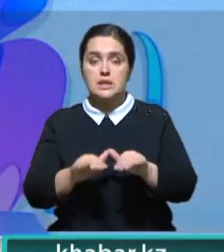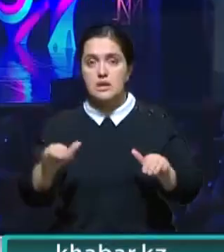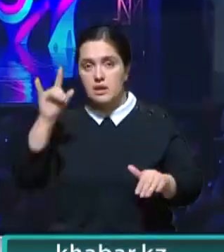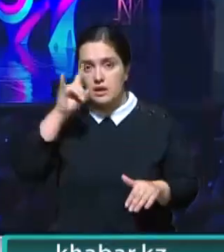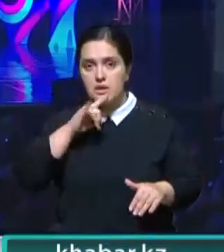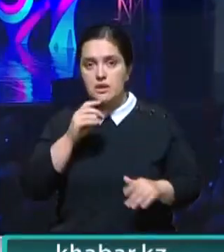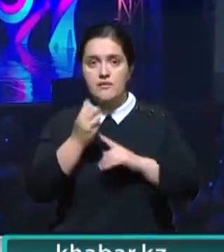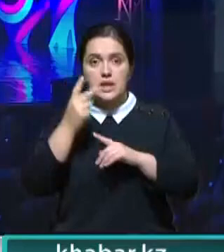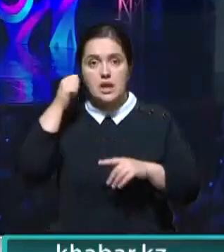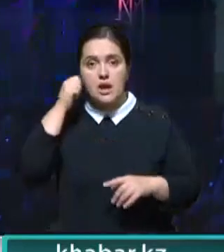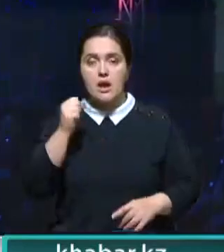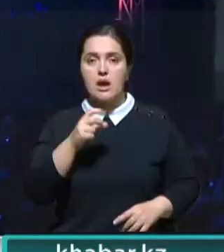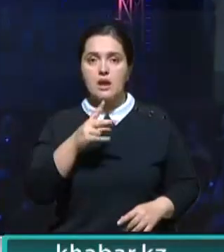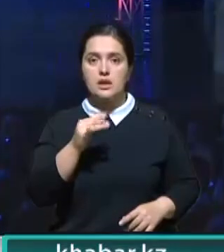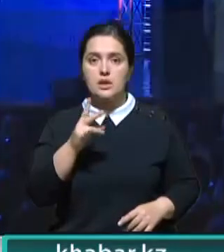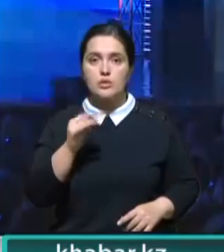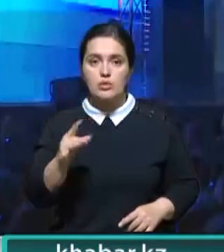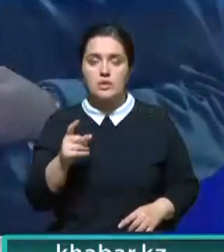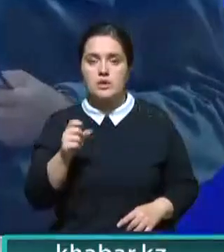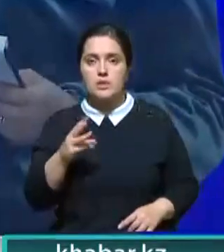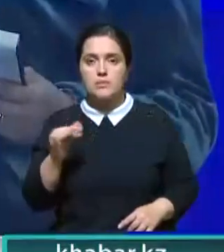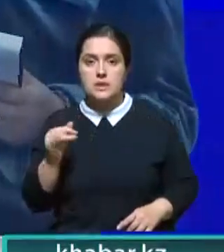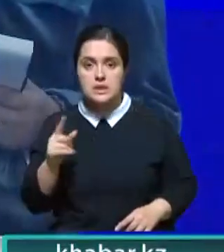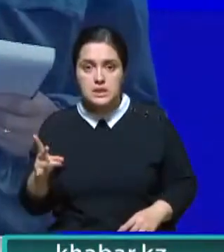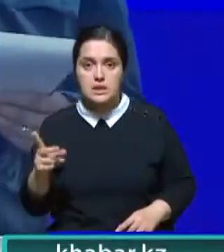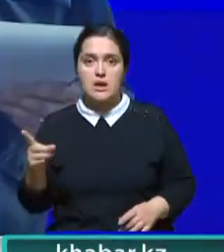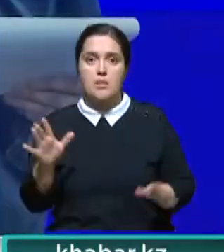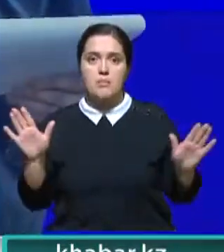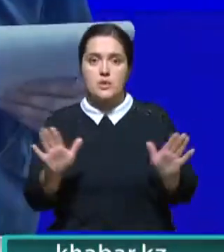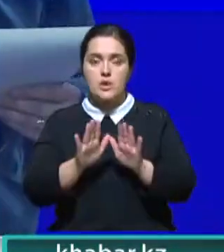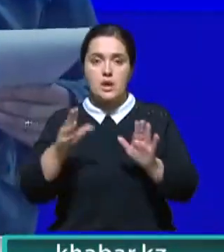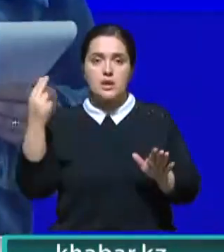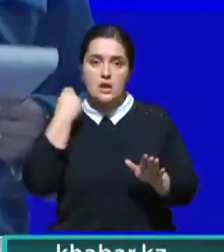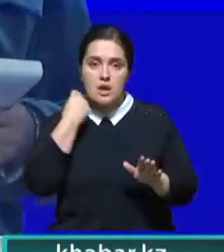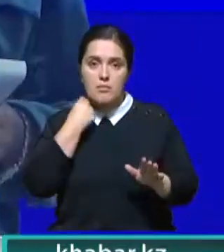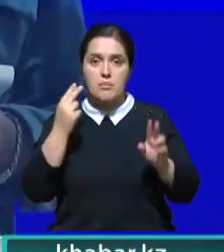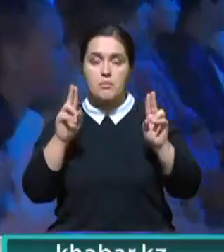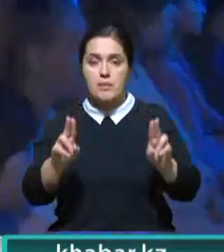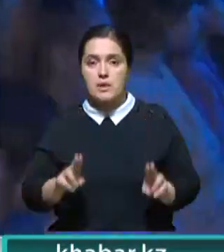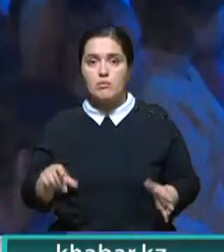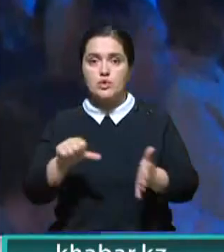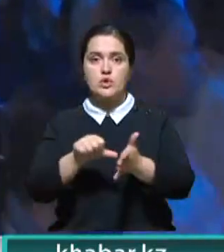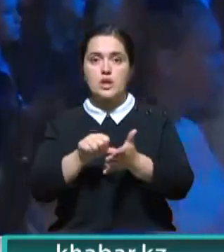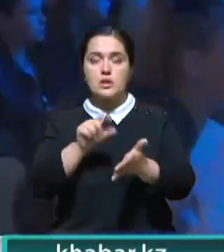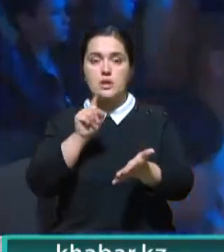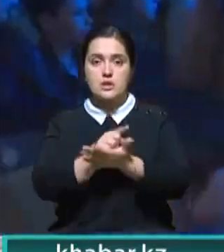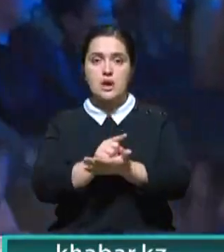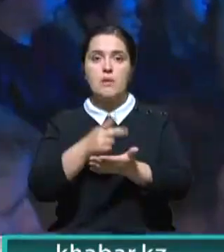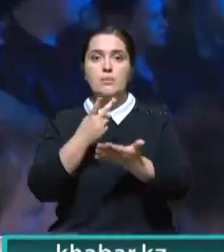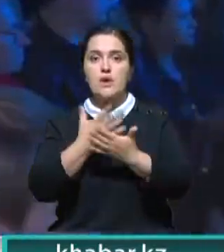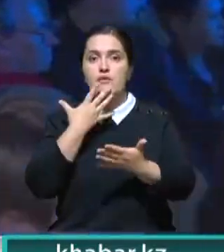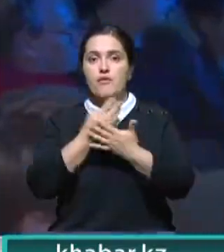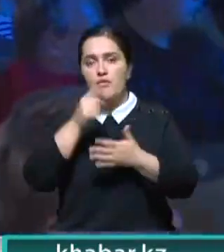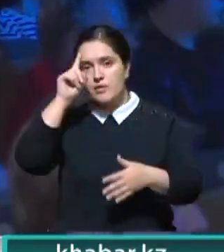напомню, представляет 12-летний Аленур Хамзин. Наш соотечественник исполнил песню на английском. Согласно правилам, сегодня участники должны